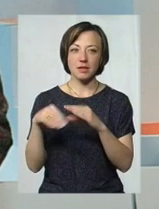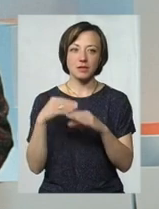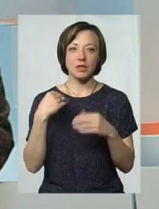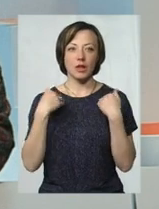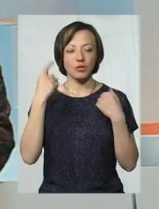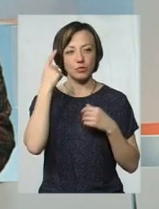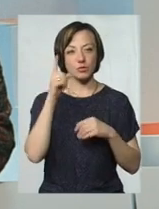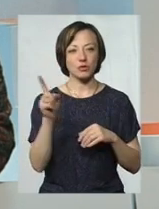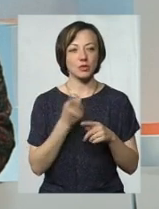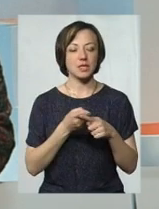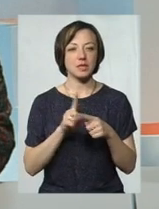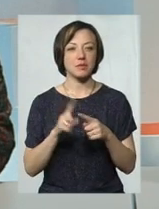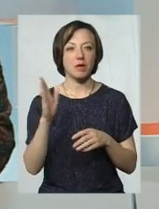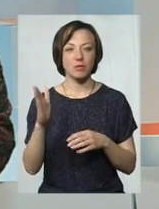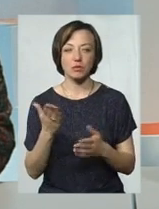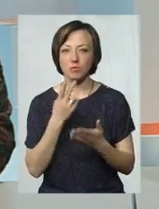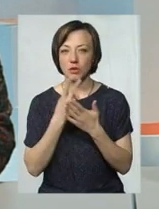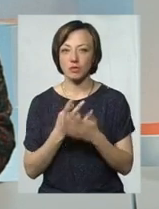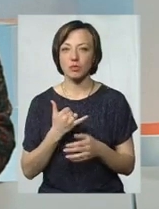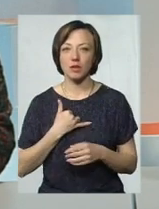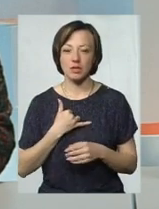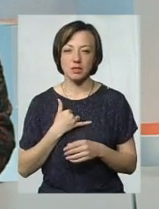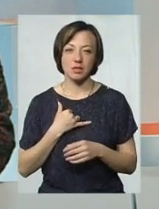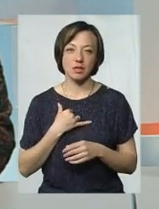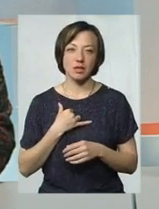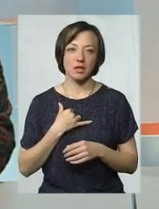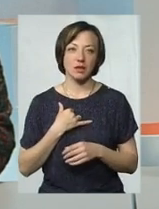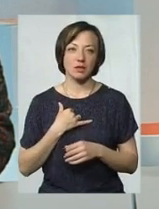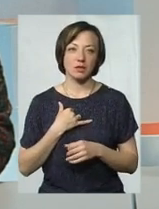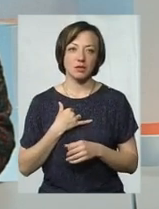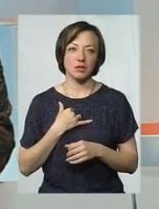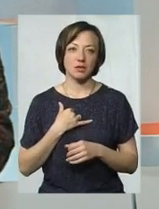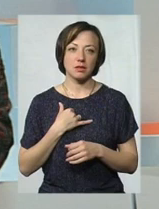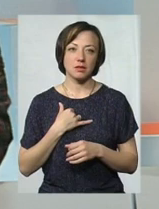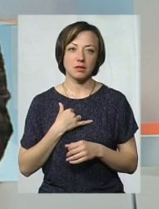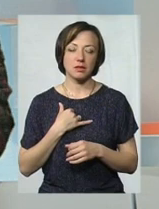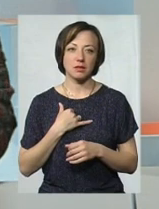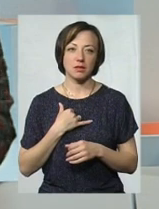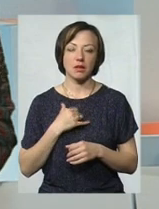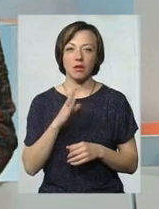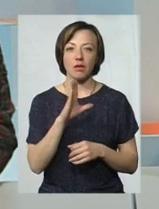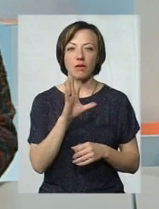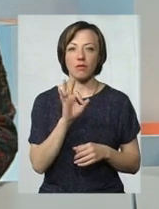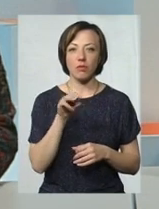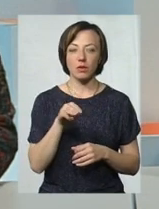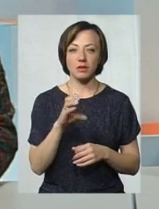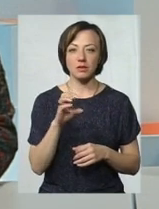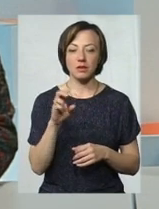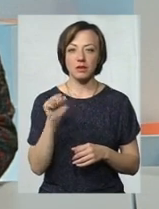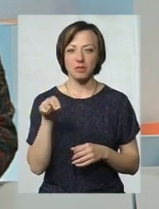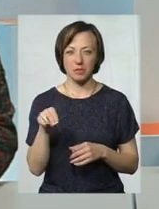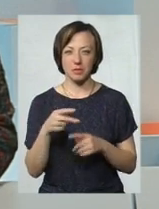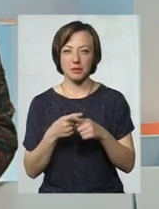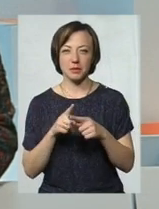І я думаю, що за це майбутнє, якщо ми подивимося, в нас WhatsApp зараз, по-моєму, здається, 1 мільярд 300 мільйонів